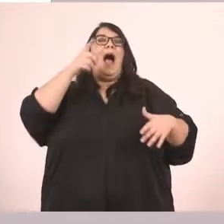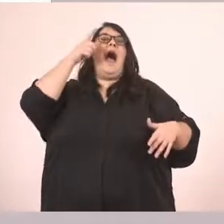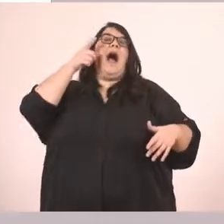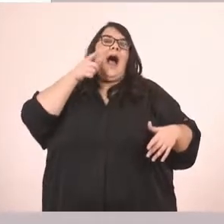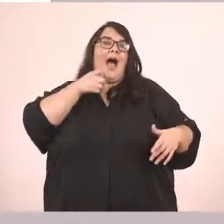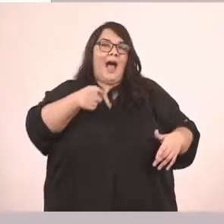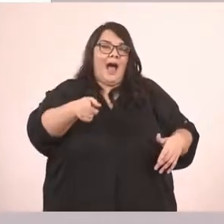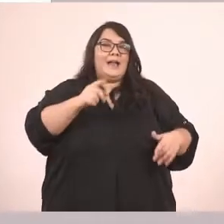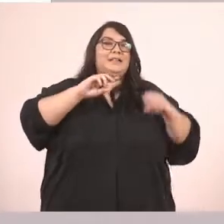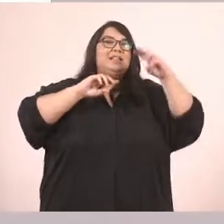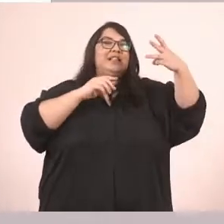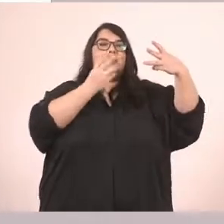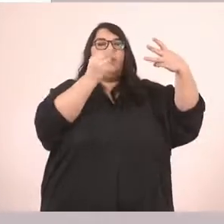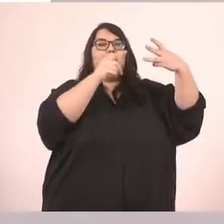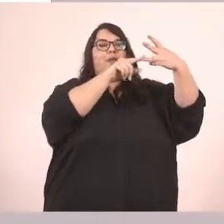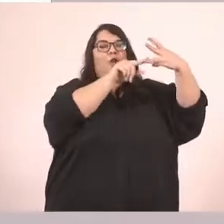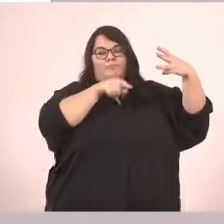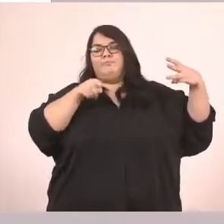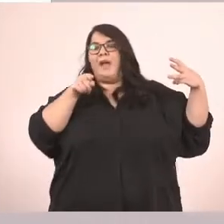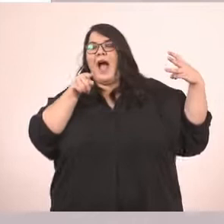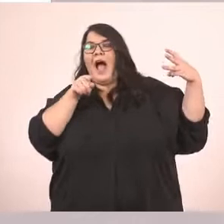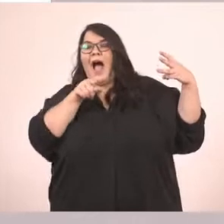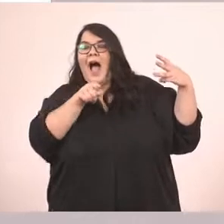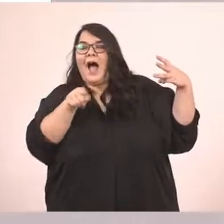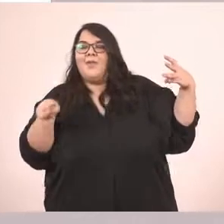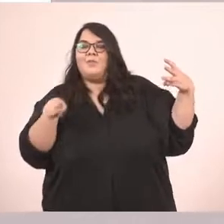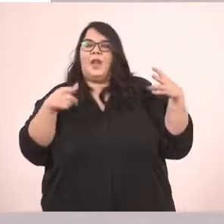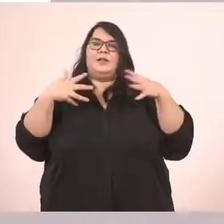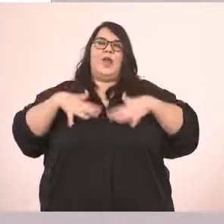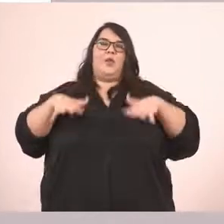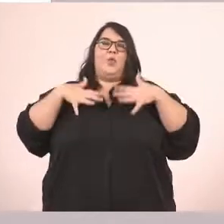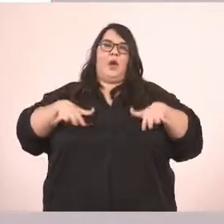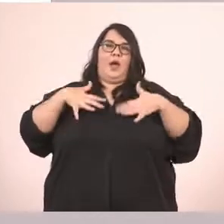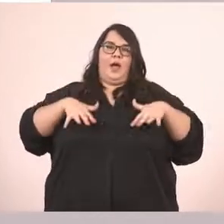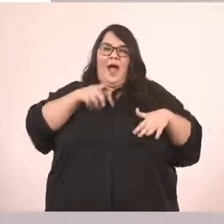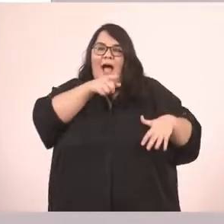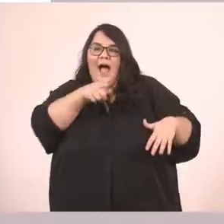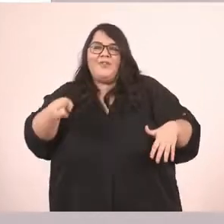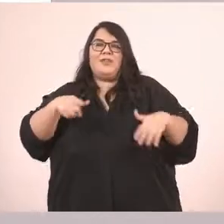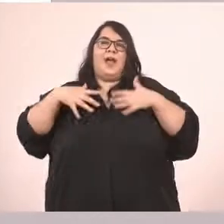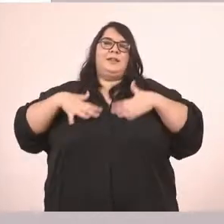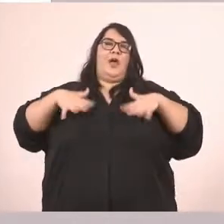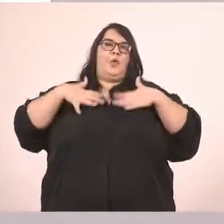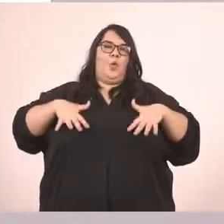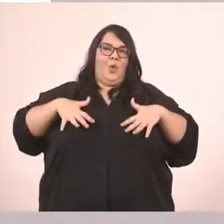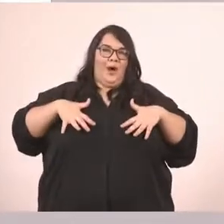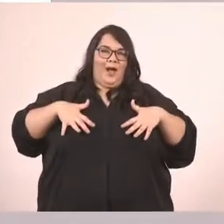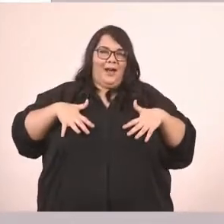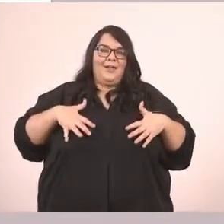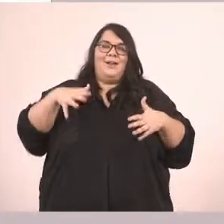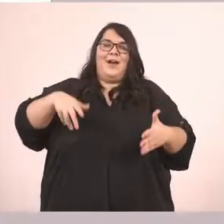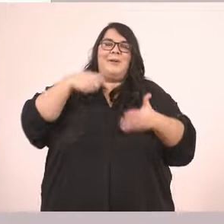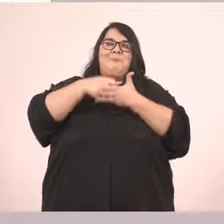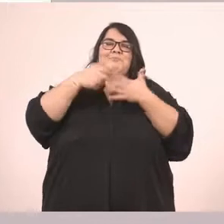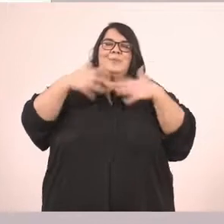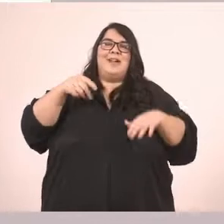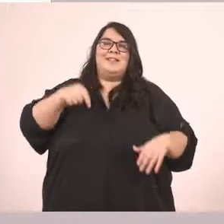πληθυντικού αριθμού. Ποιο είναι αυτό. Το αυτά. Αυτά είναι τα ρούχα που